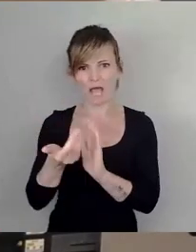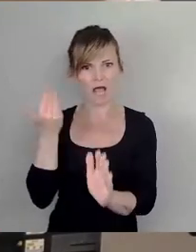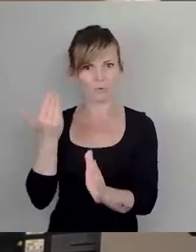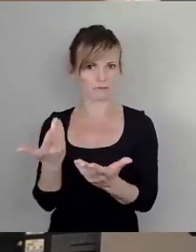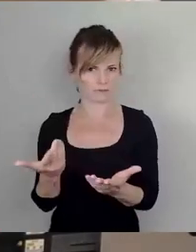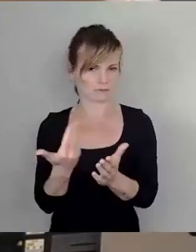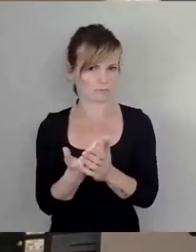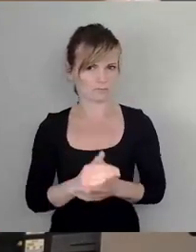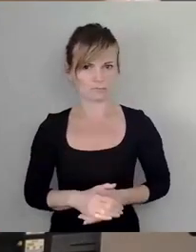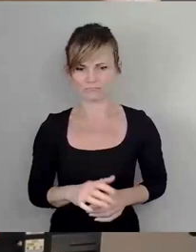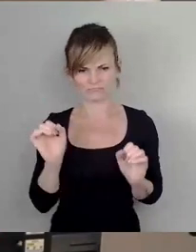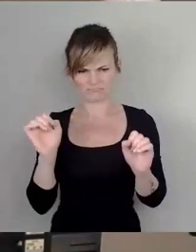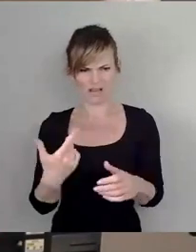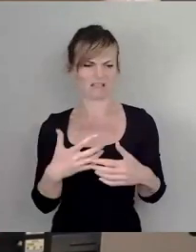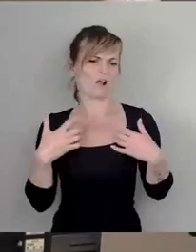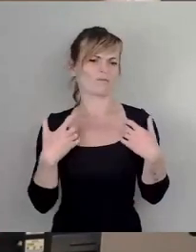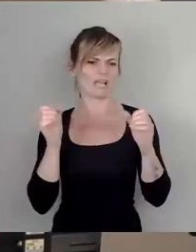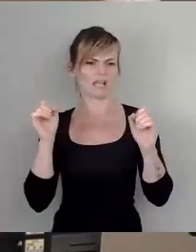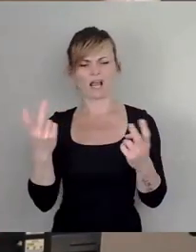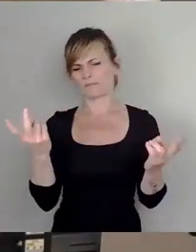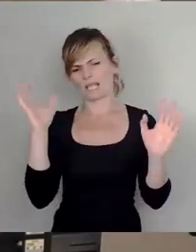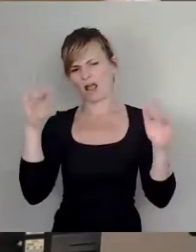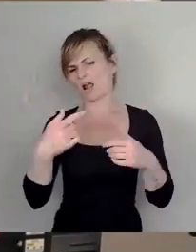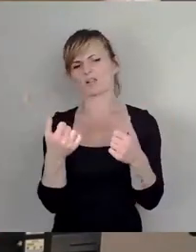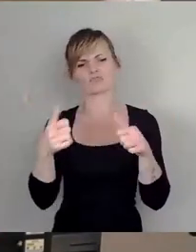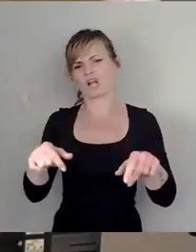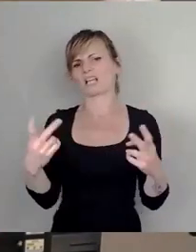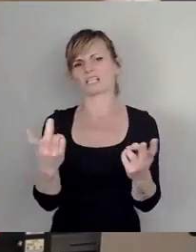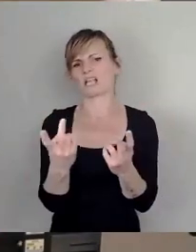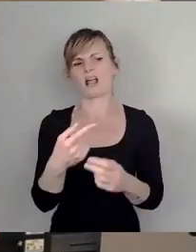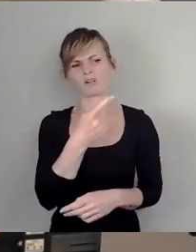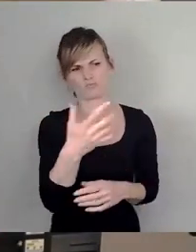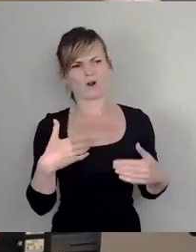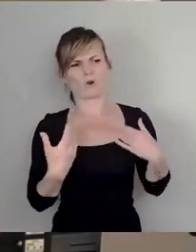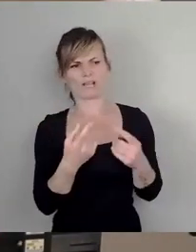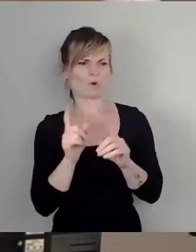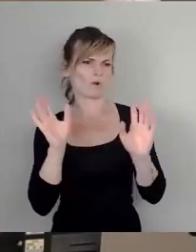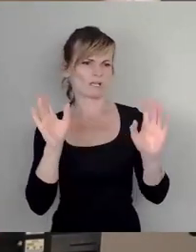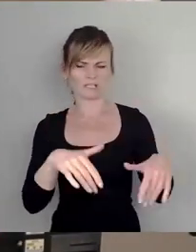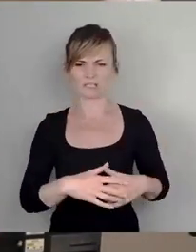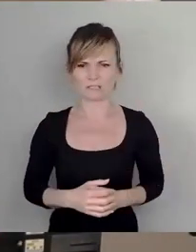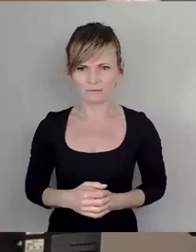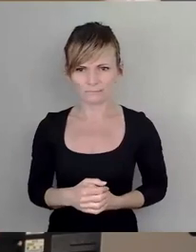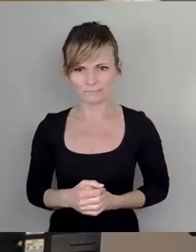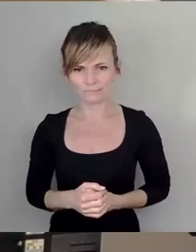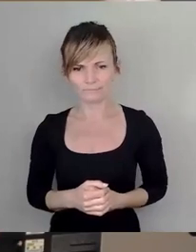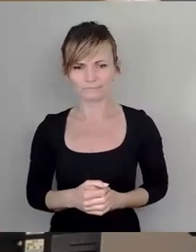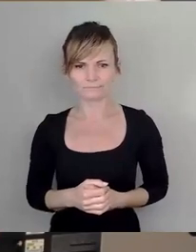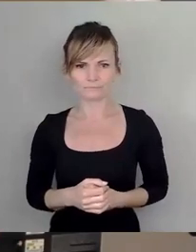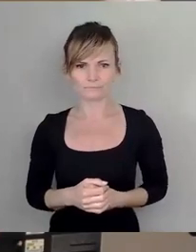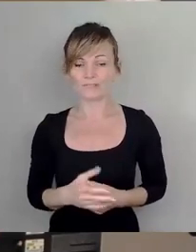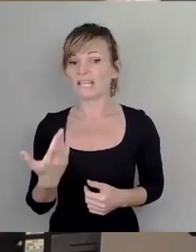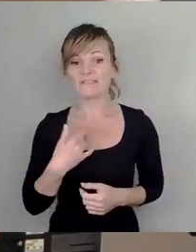Sie können sich ja da gerne aufregen. Es ist mir auch scheißegal mittlerweile, ob Sie sich aufregen oder nicht. Und ich will jetzt,